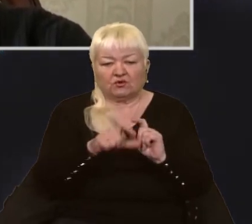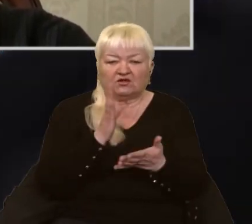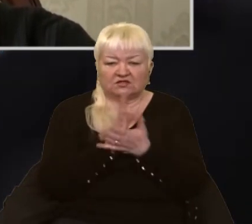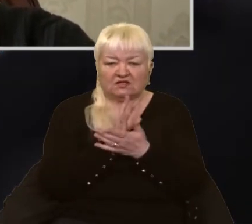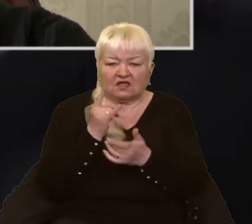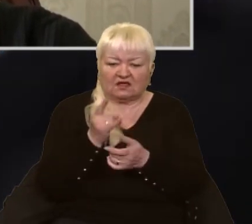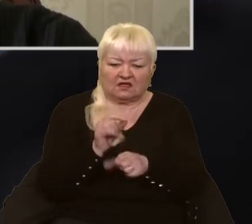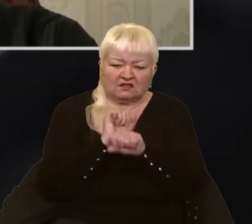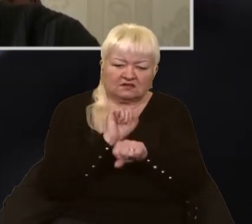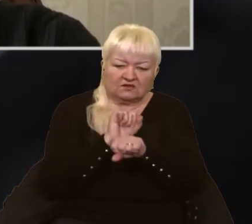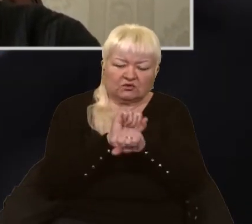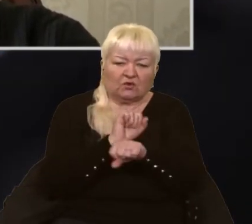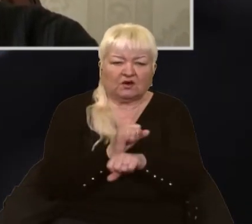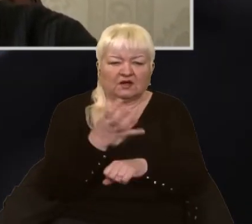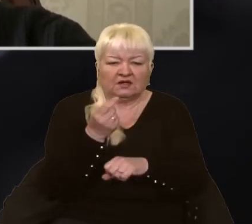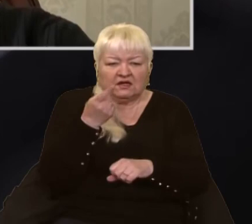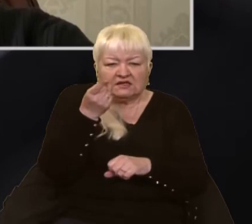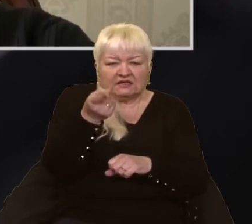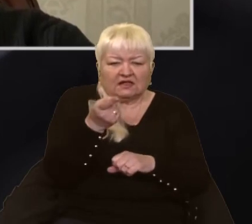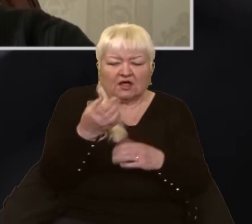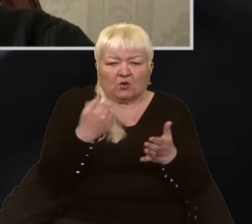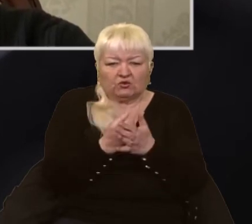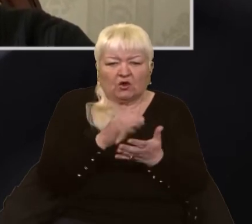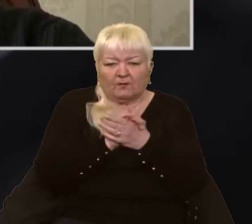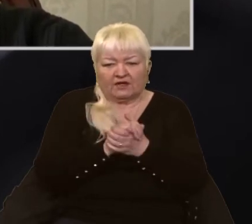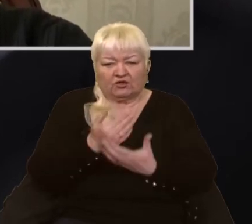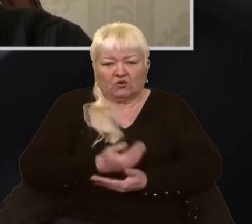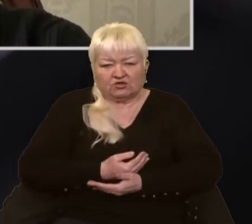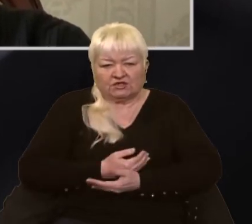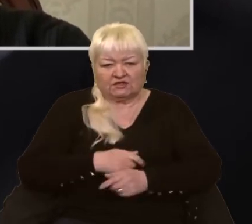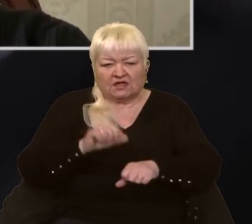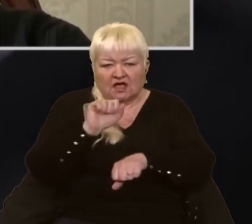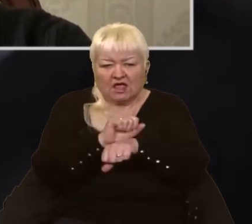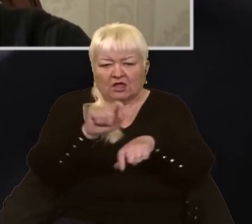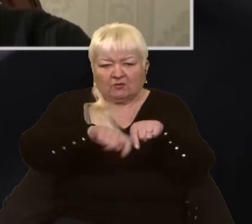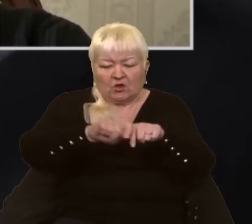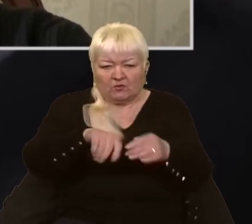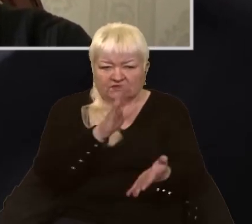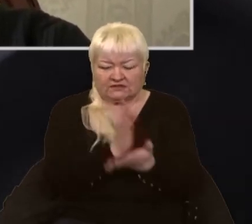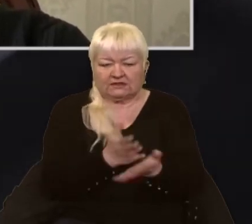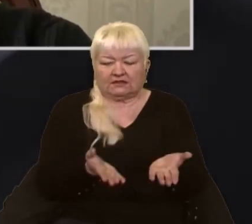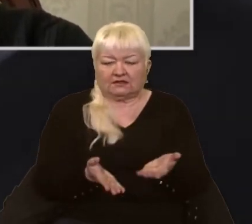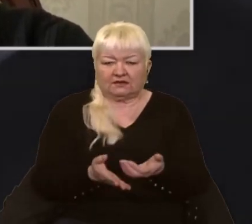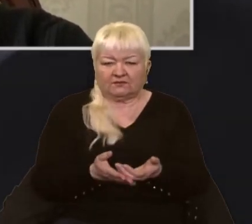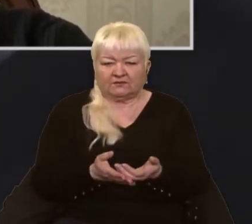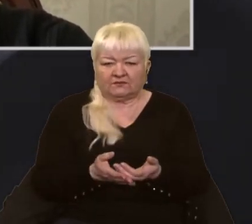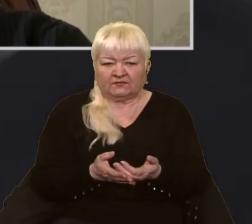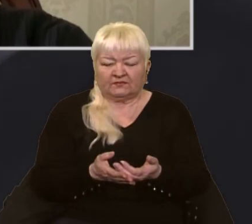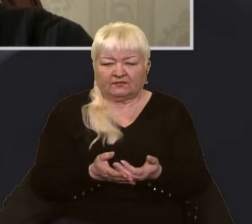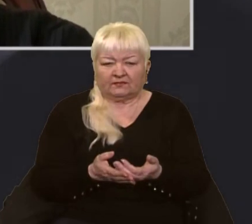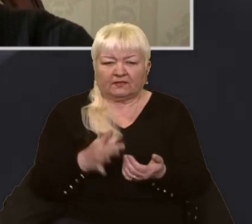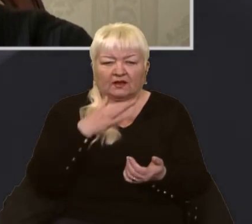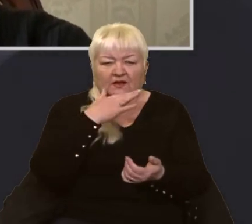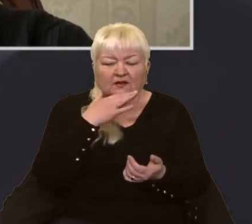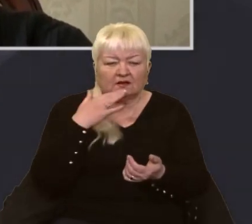також, незважаючи на те, що там далеко ще до мирного життя, і блокпости нікуди не поділися, і взагалі навіть багато кранець